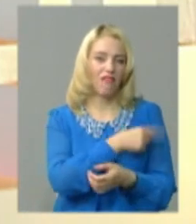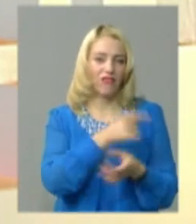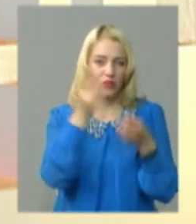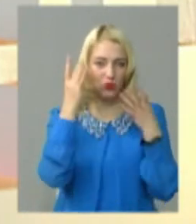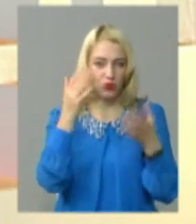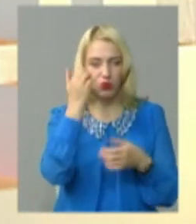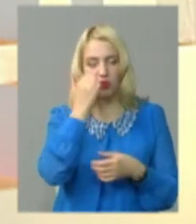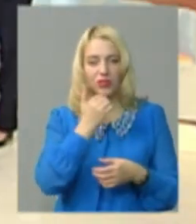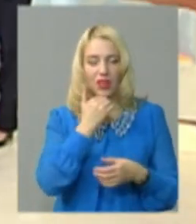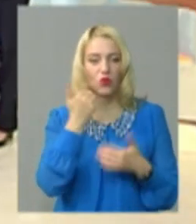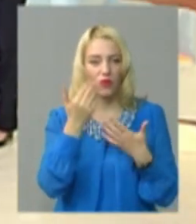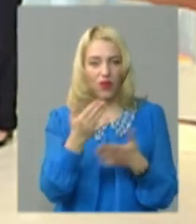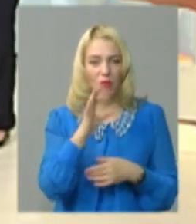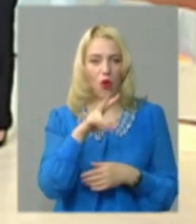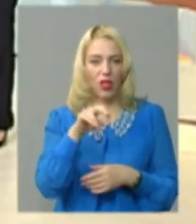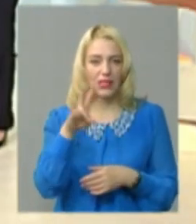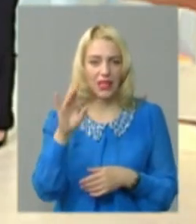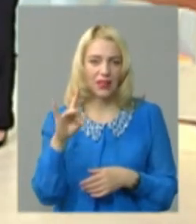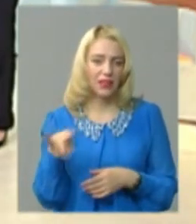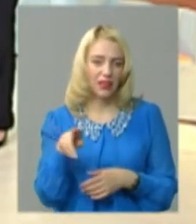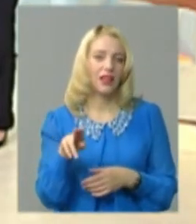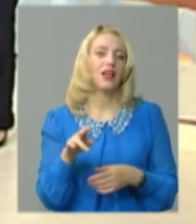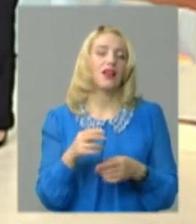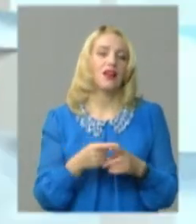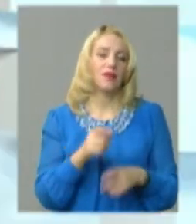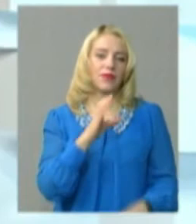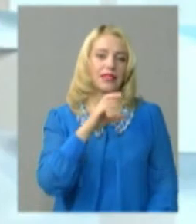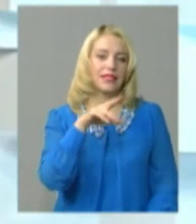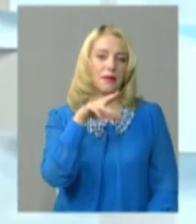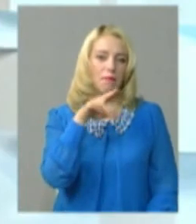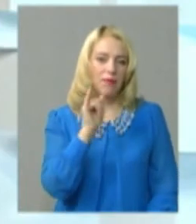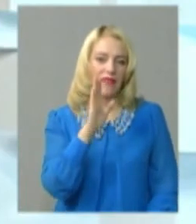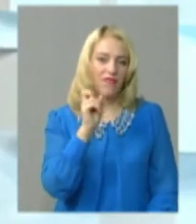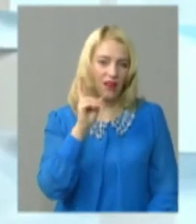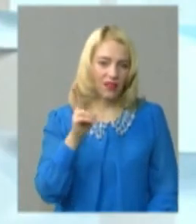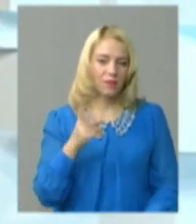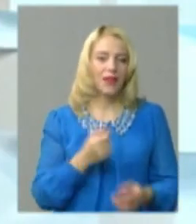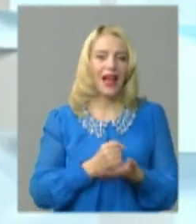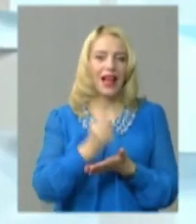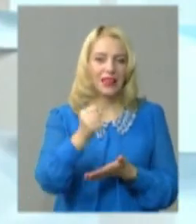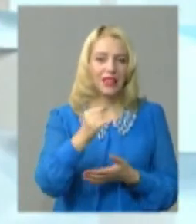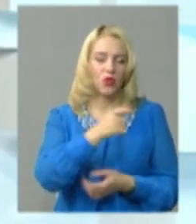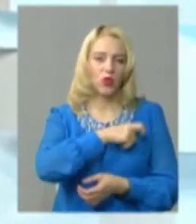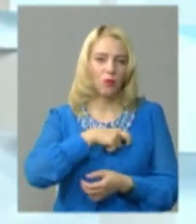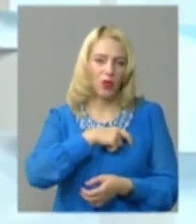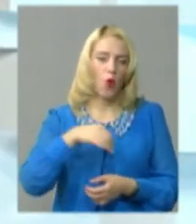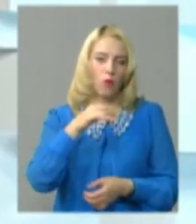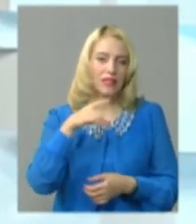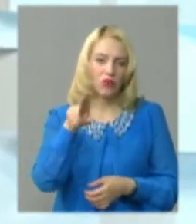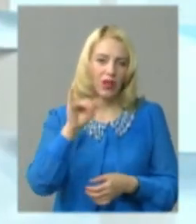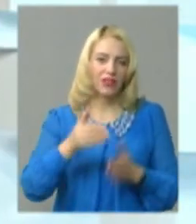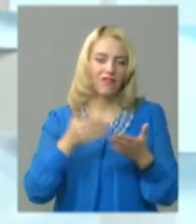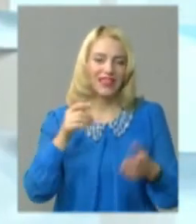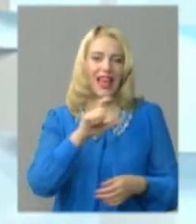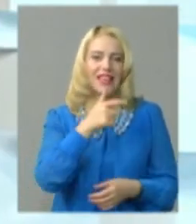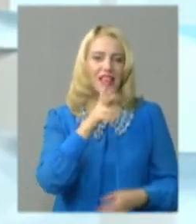Хмельницькому. Я дякую вам, пане Олександре. Ми спілкувалися із Олександром Співаком, кандидатом у депутати обласної ради